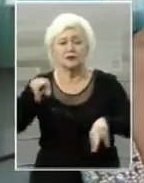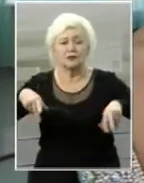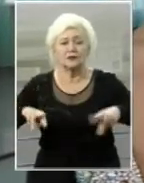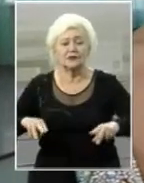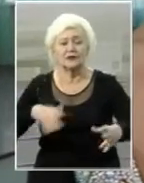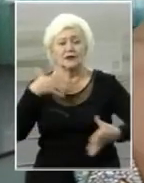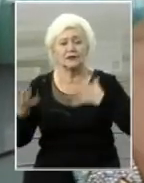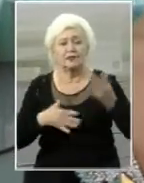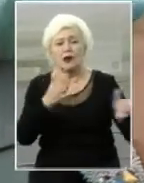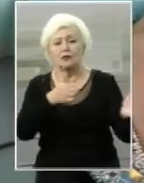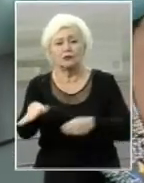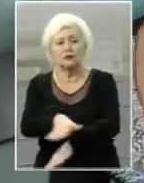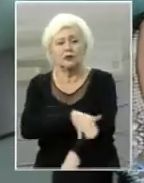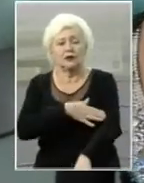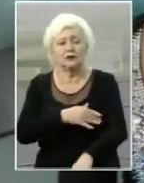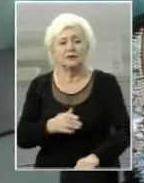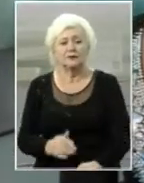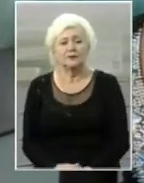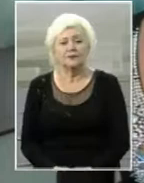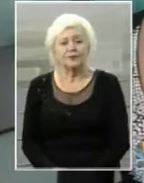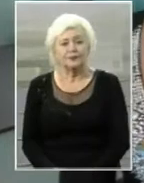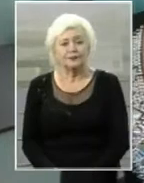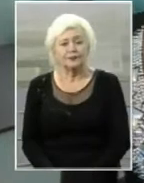хвилювали, зготувались довго. Було досить важко.